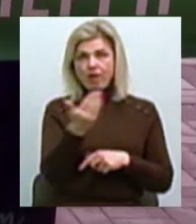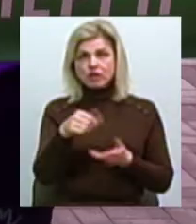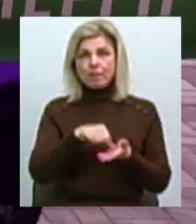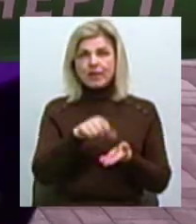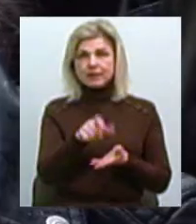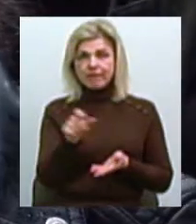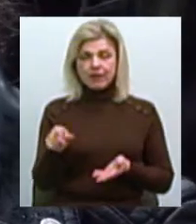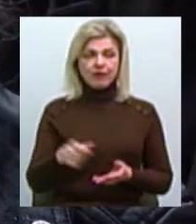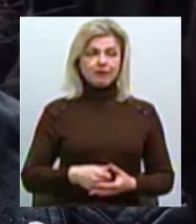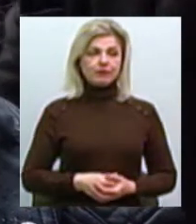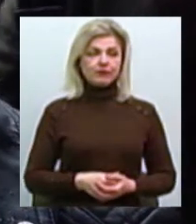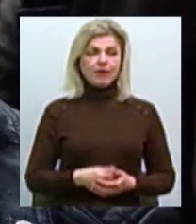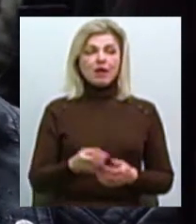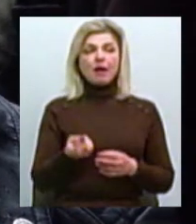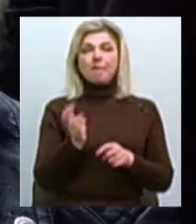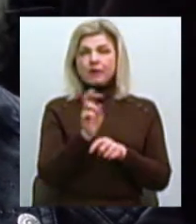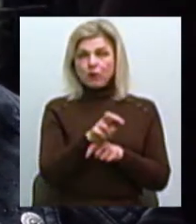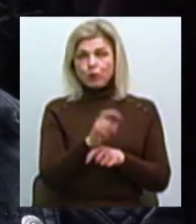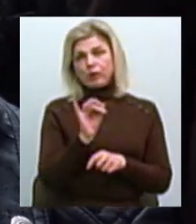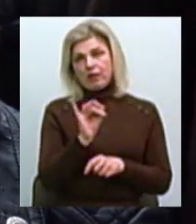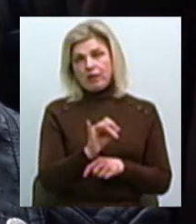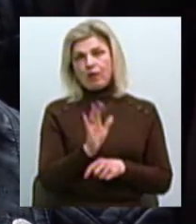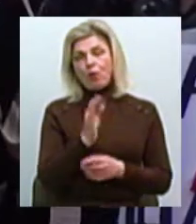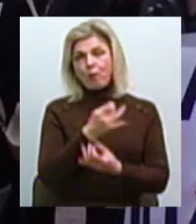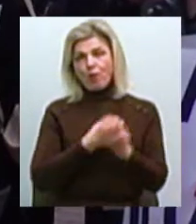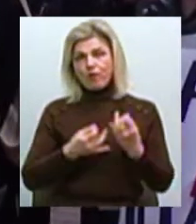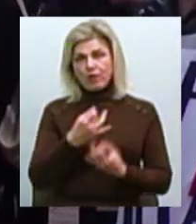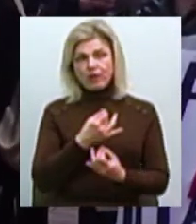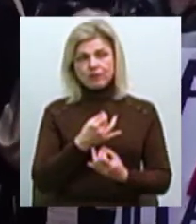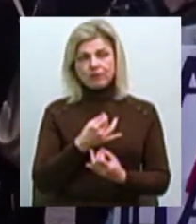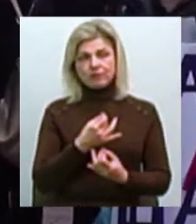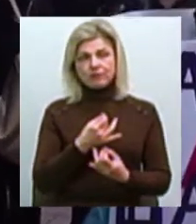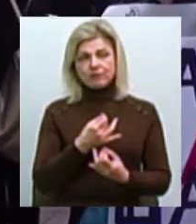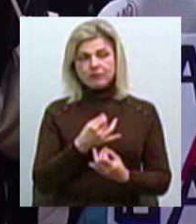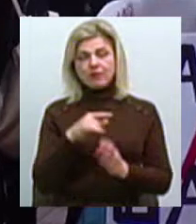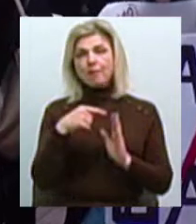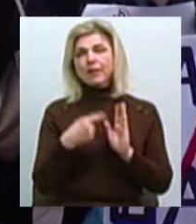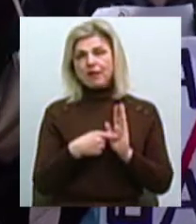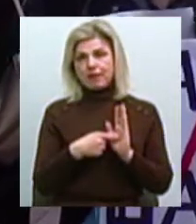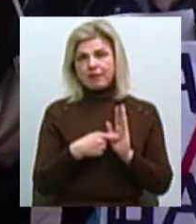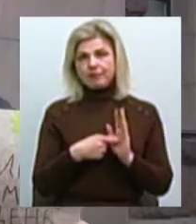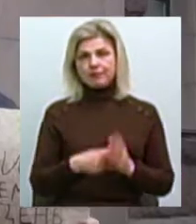підійдуть к ньому і обговорять те питання.